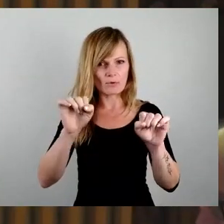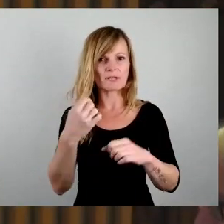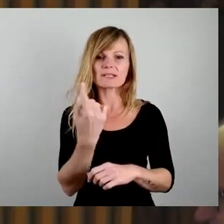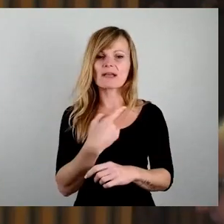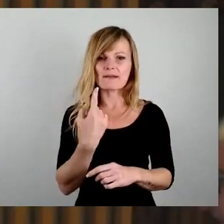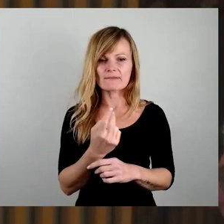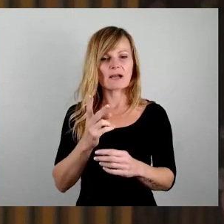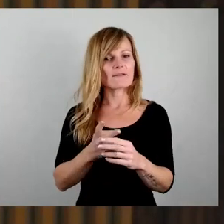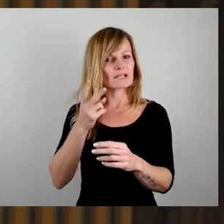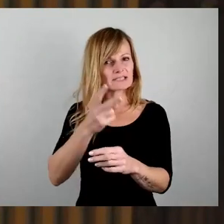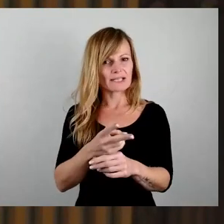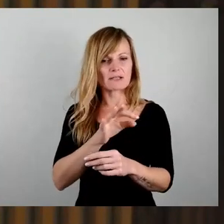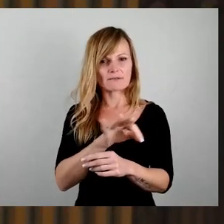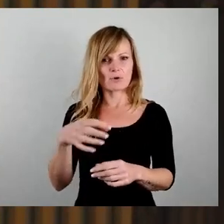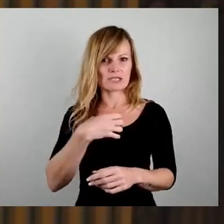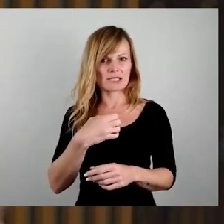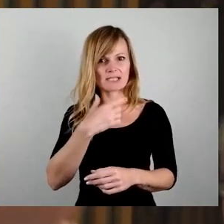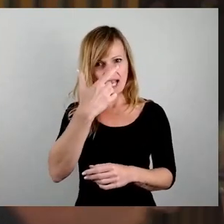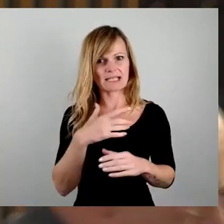Dresdnerinnen und Dresdner ernst genommen werden. Danke.